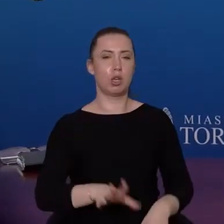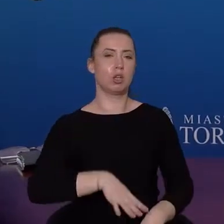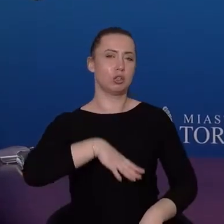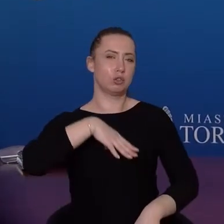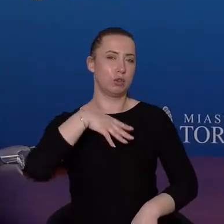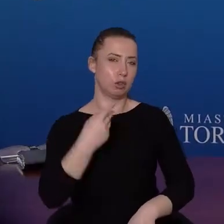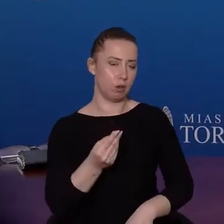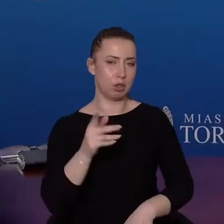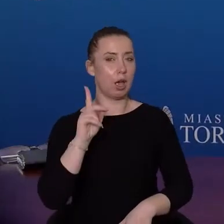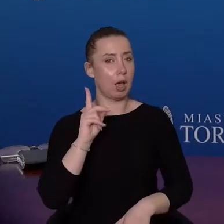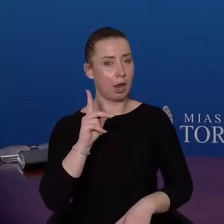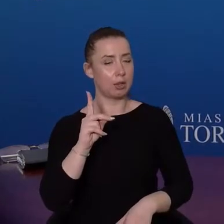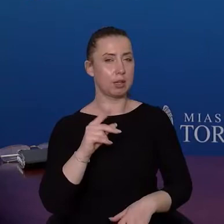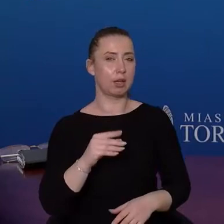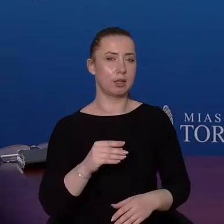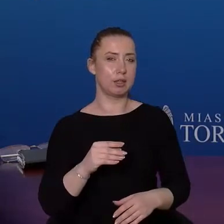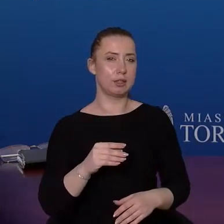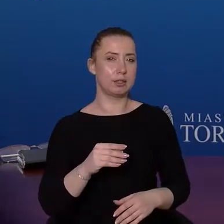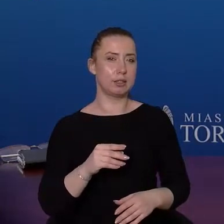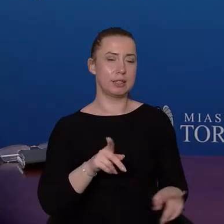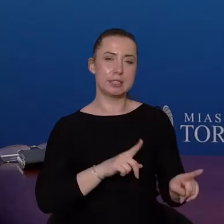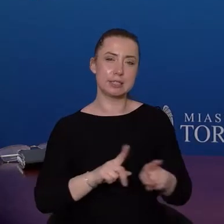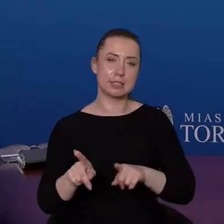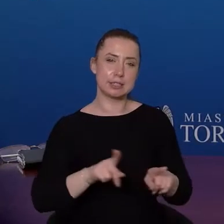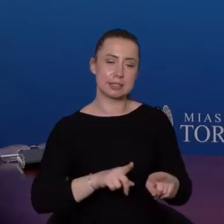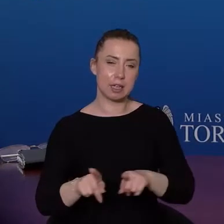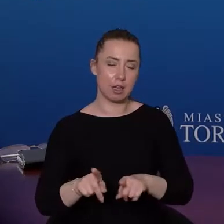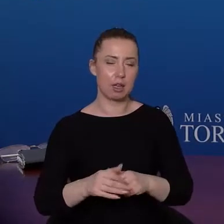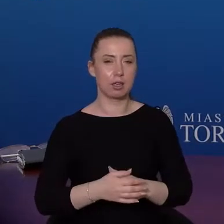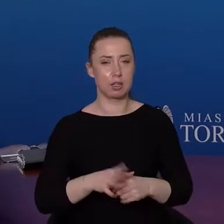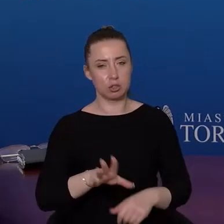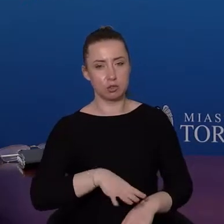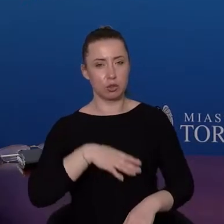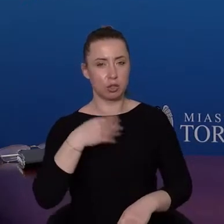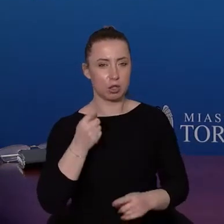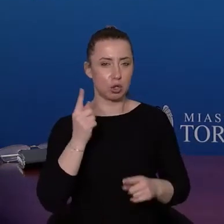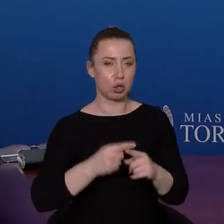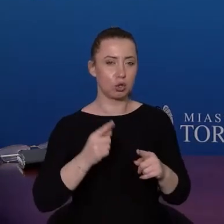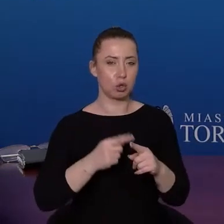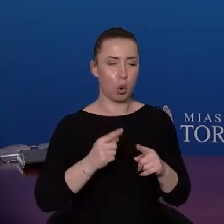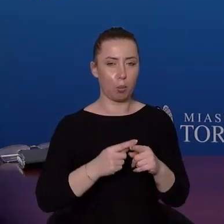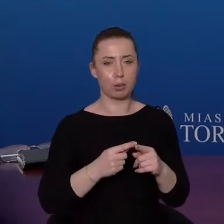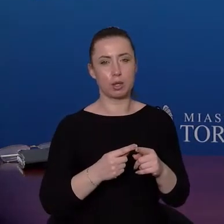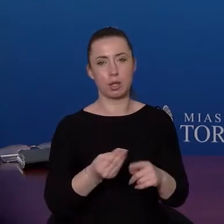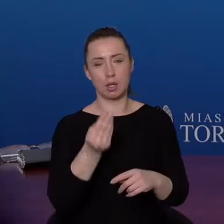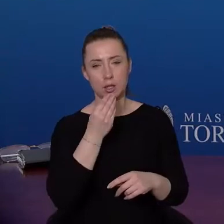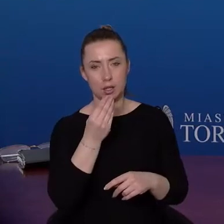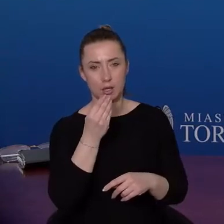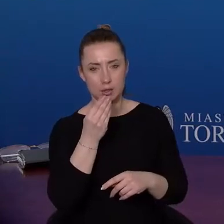tej sytuacji, ale symbolu, czyli jakiś drobny upominek, jakiś drobny posiłek